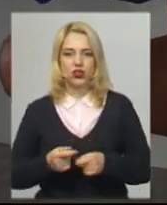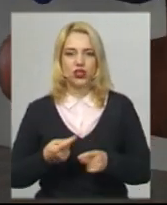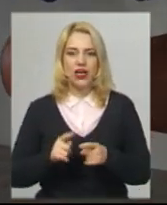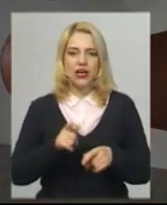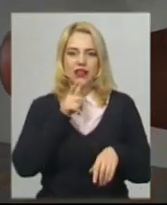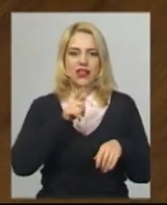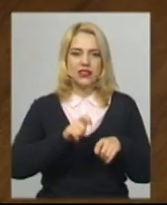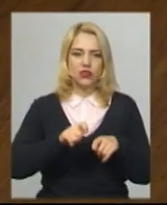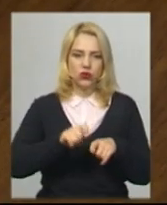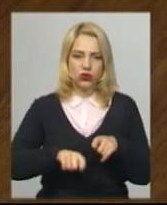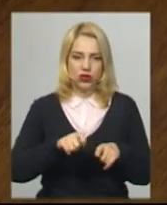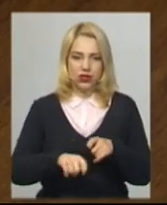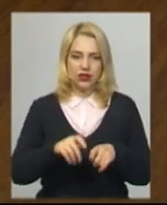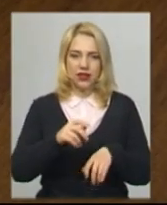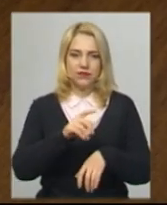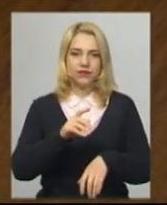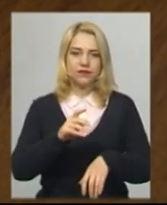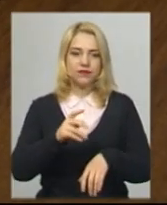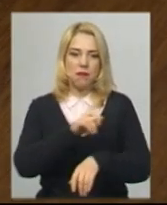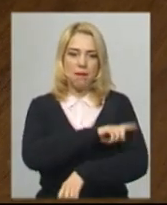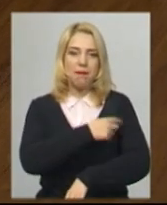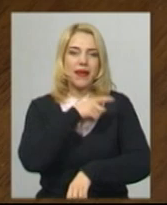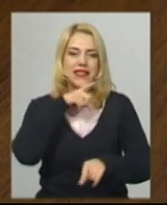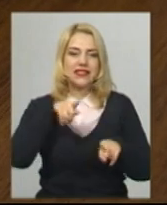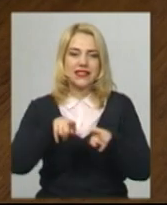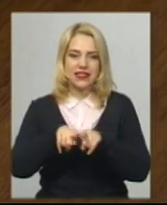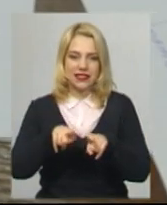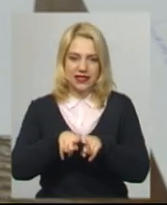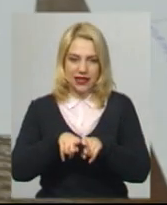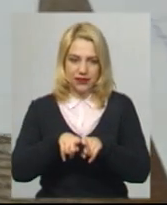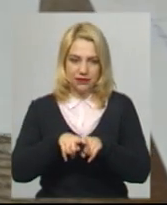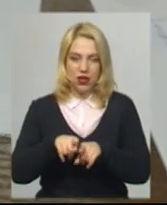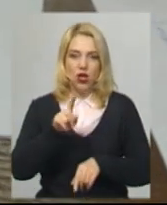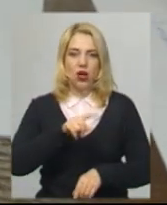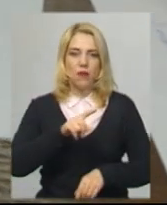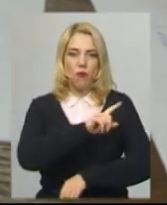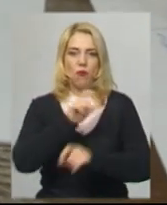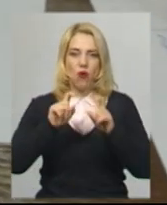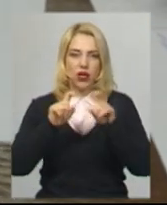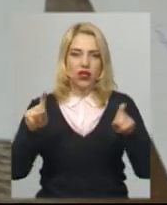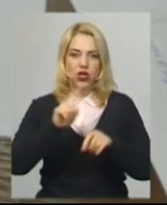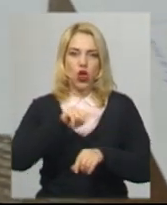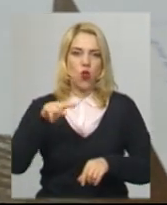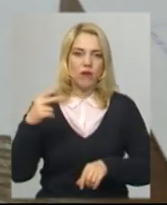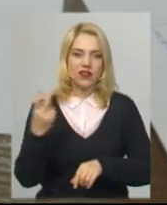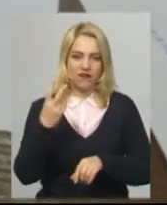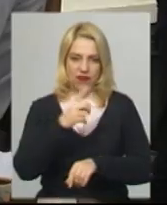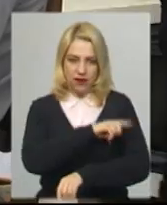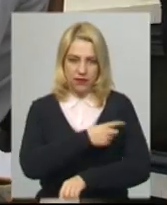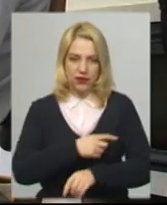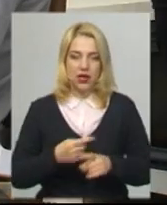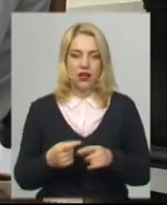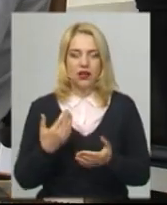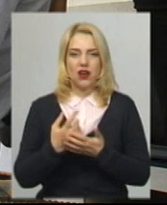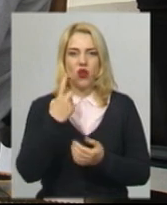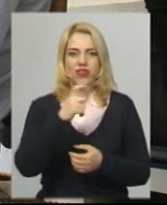Тестує процедурна медична сестра Хмельницького міського центру первинної медико-санітарної допомоги номер 2 Надія Мельник. Близько пів хвилини часу необхідно